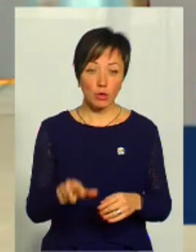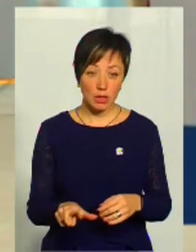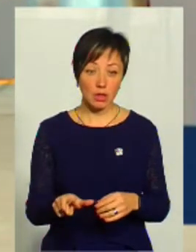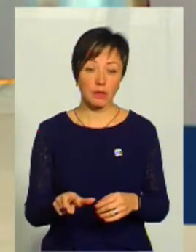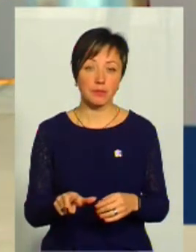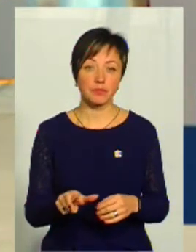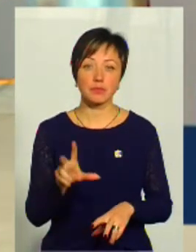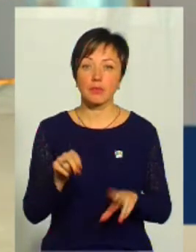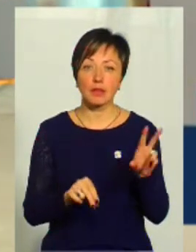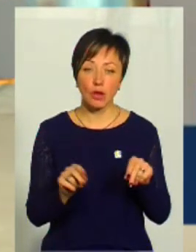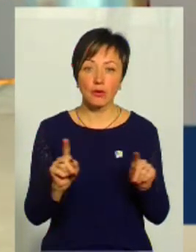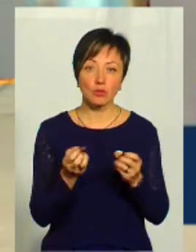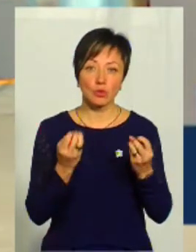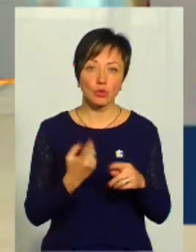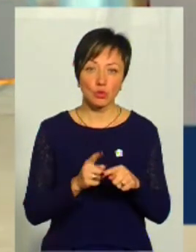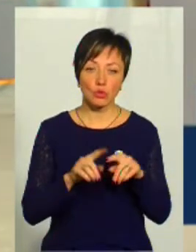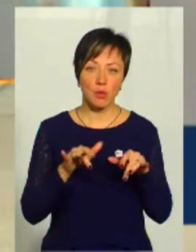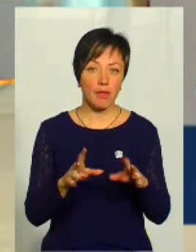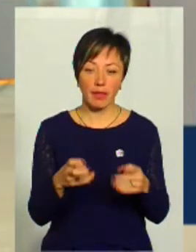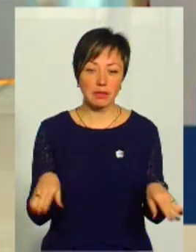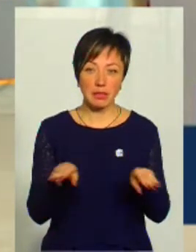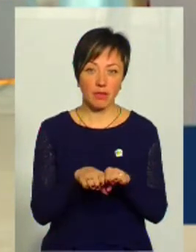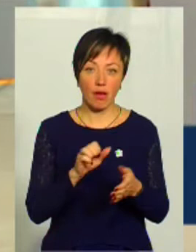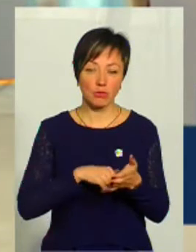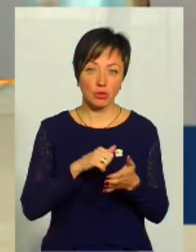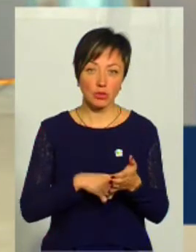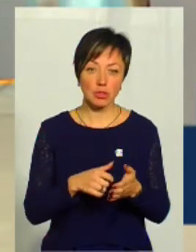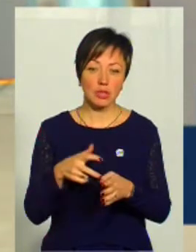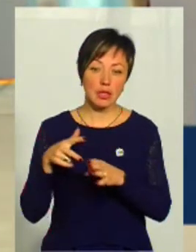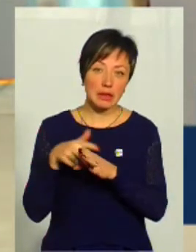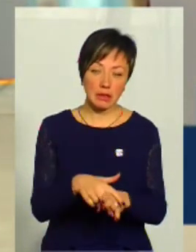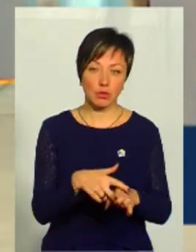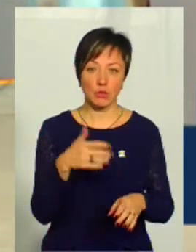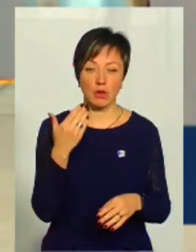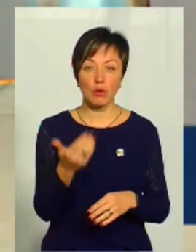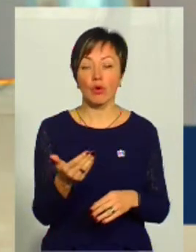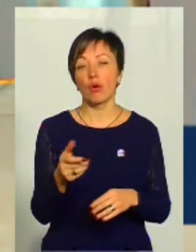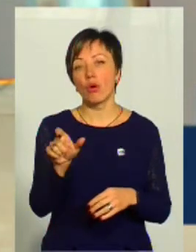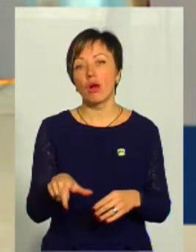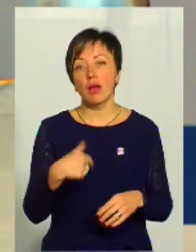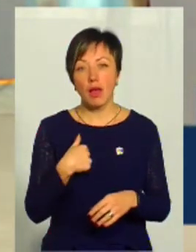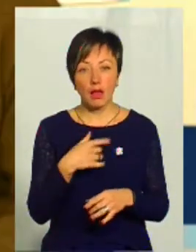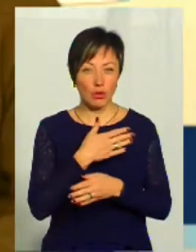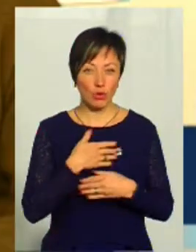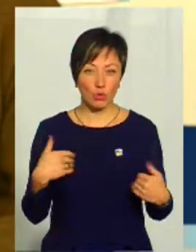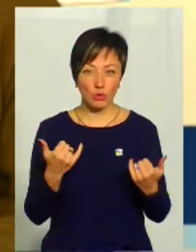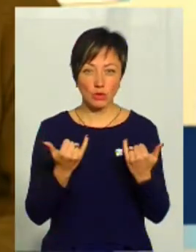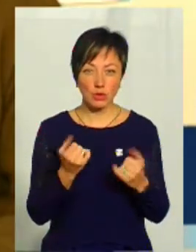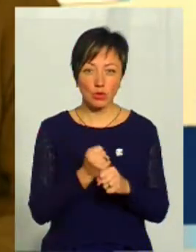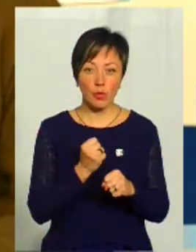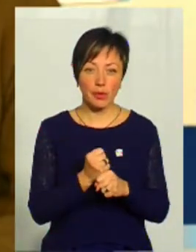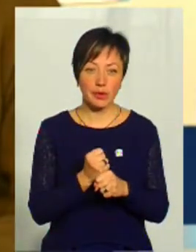людина вважає, що просто цю справу не закривають з метою тиску на нього. Ну, я не хочу